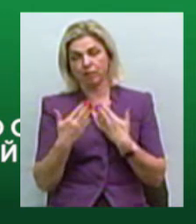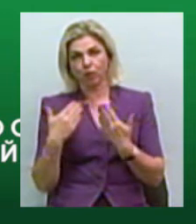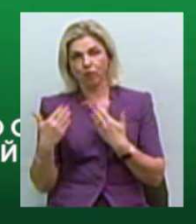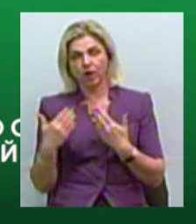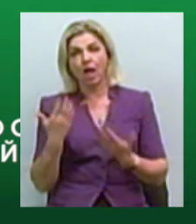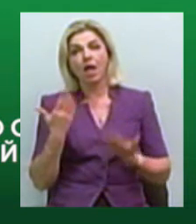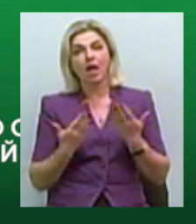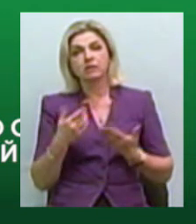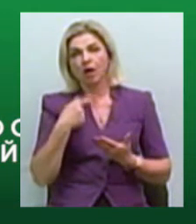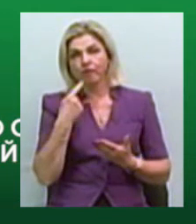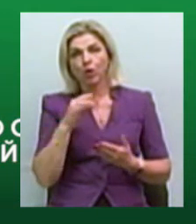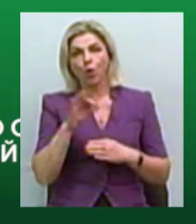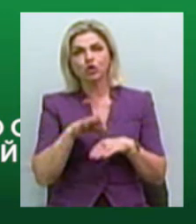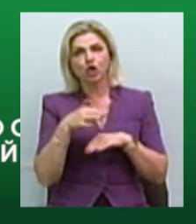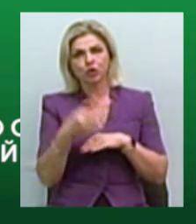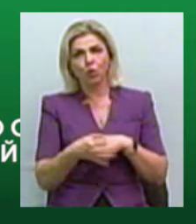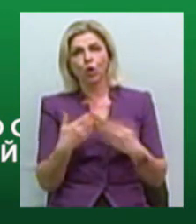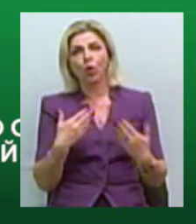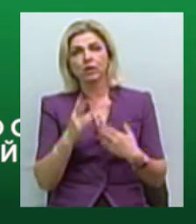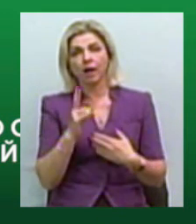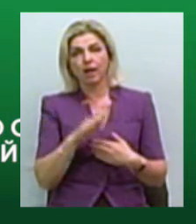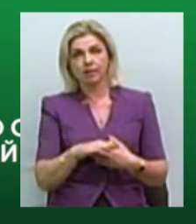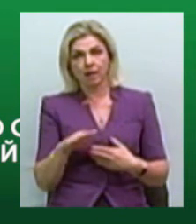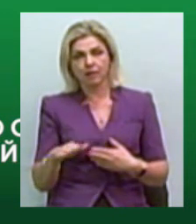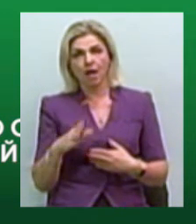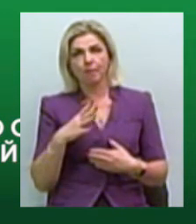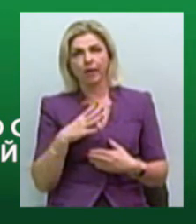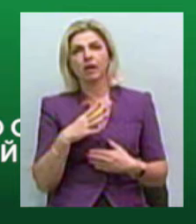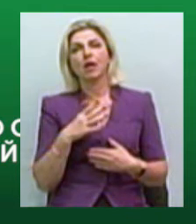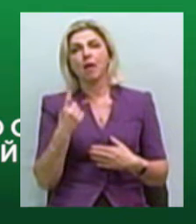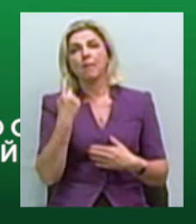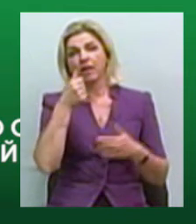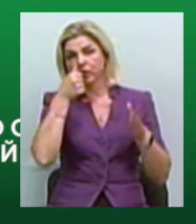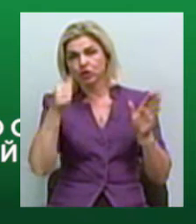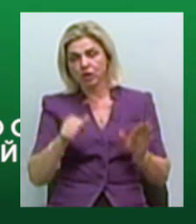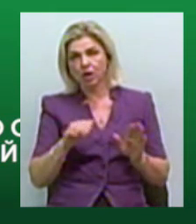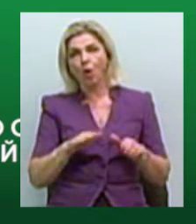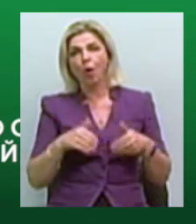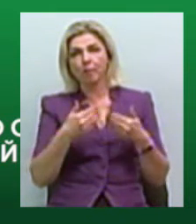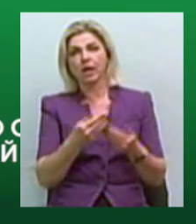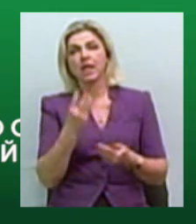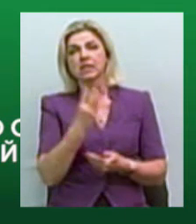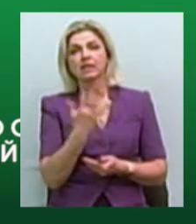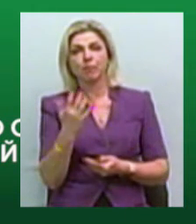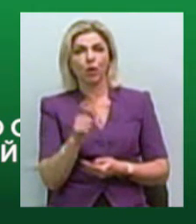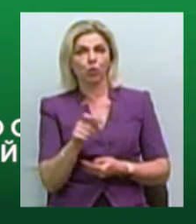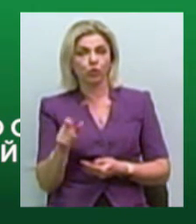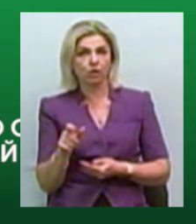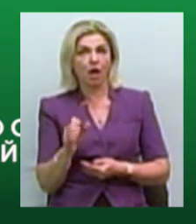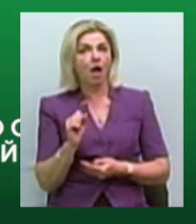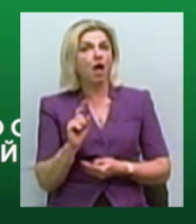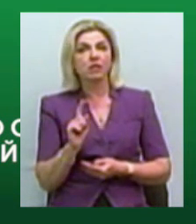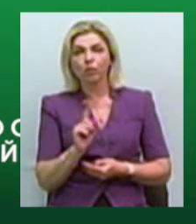жорстоке поводження до дітей, то за перше півріччя до нас звернулося 35 осіб. Але це не тому, що інші діти не